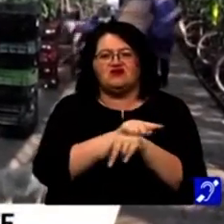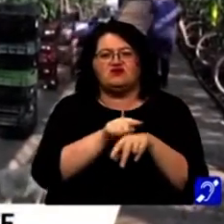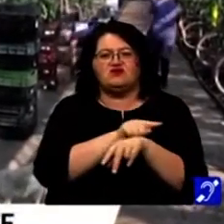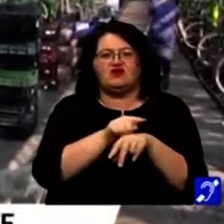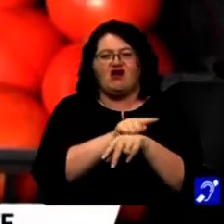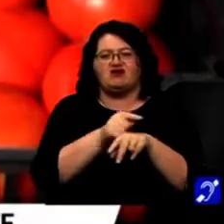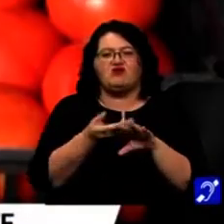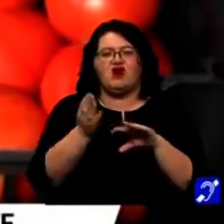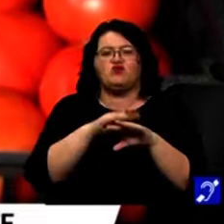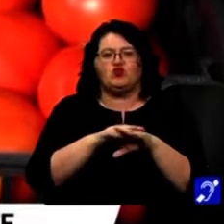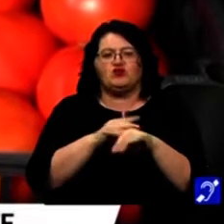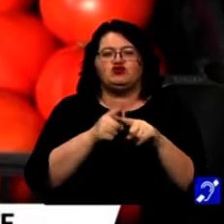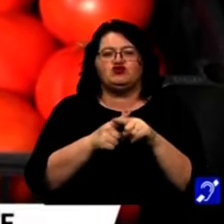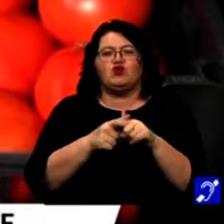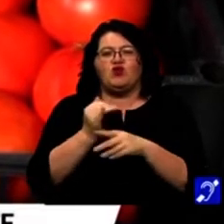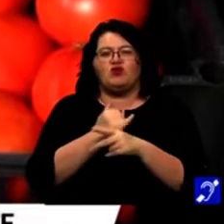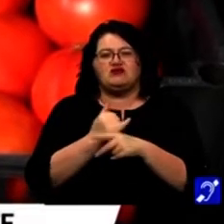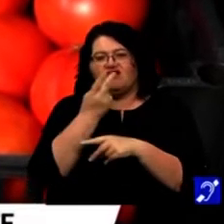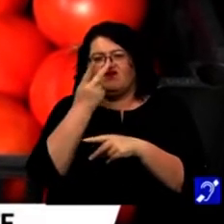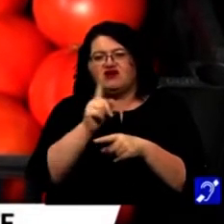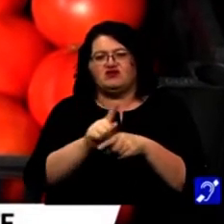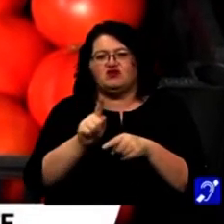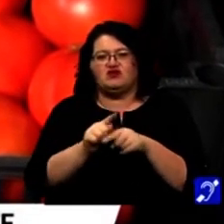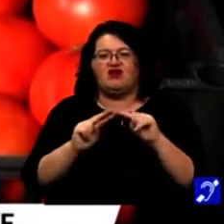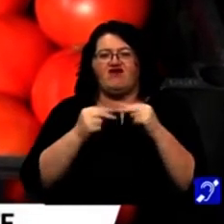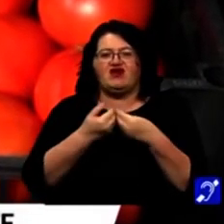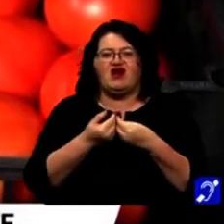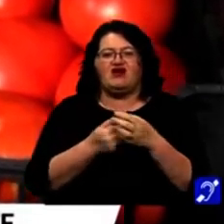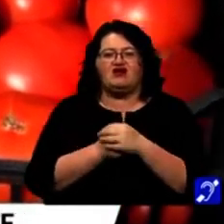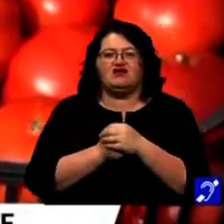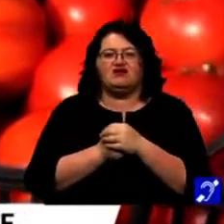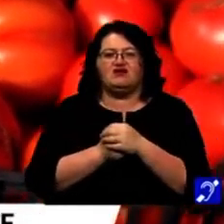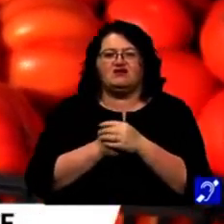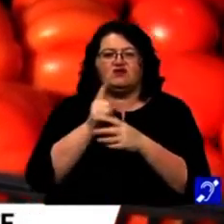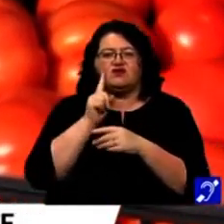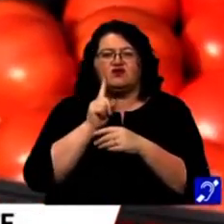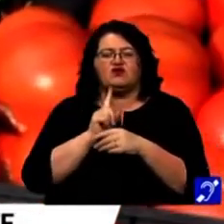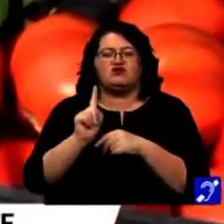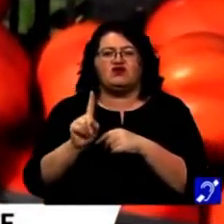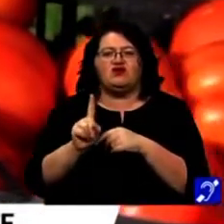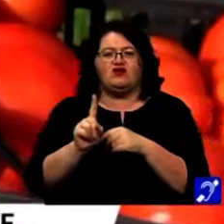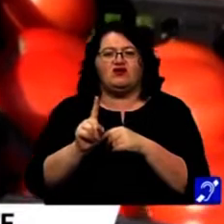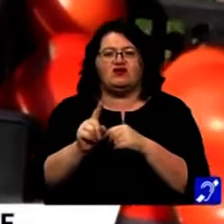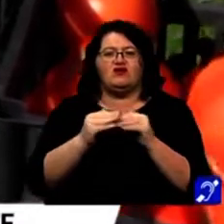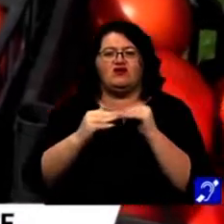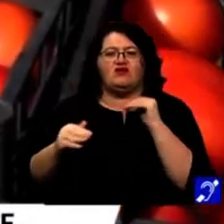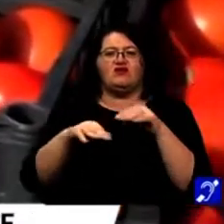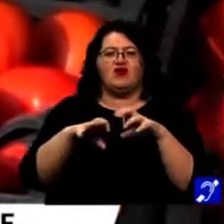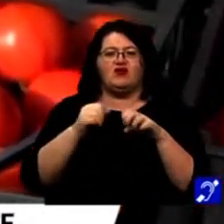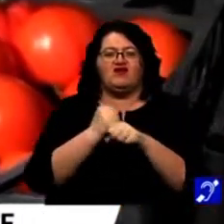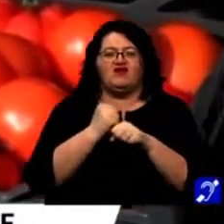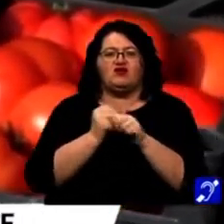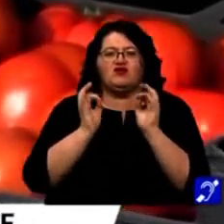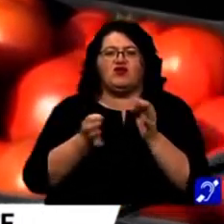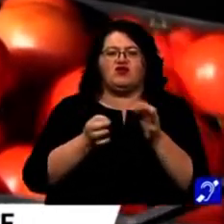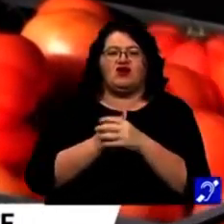diferită și o să observați un lucru la final, că gustul lor pe sol, făcut în condiții